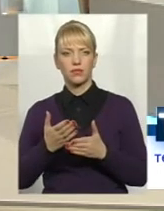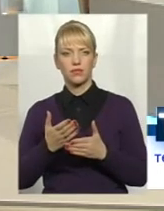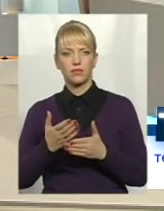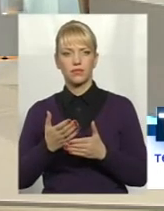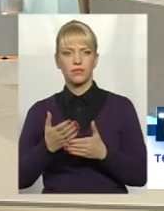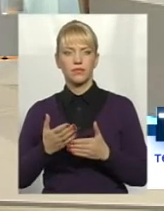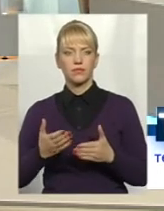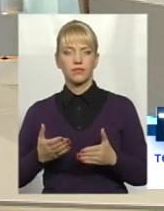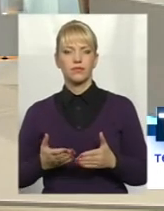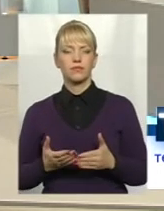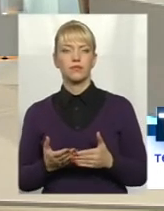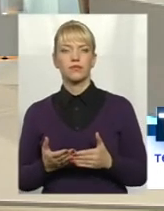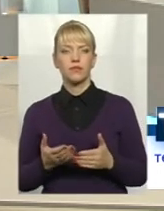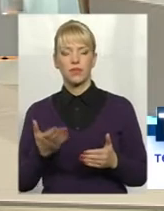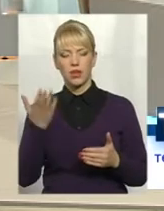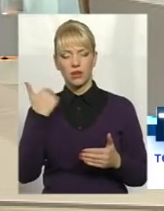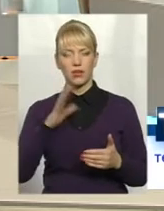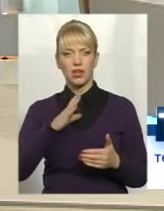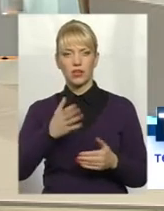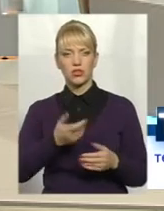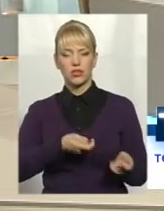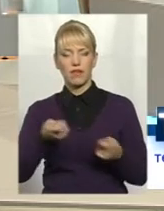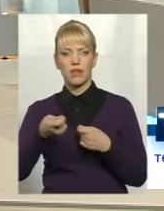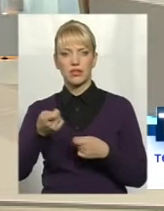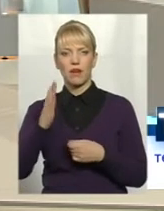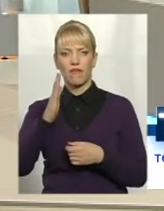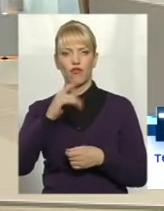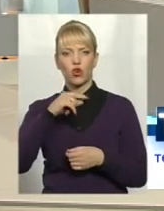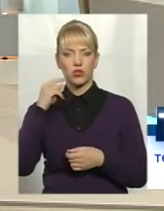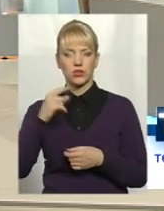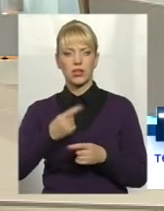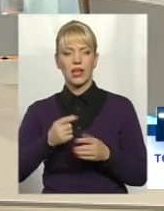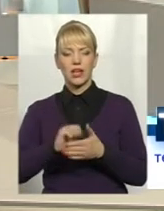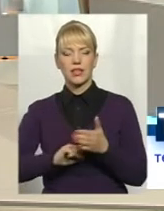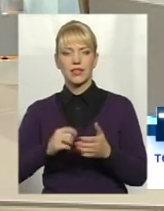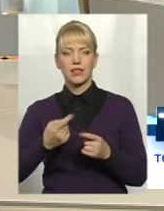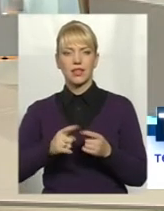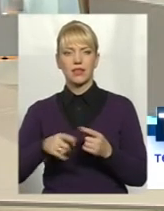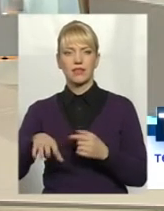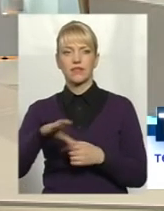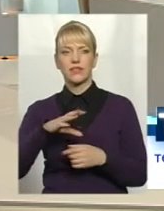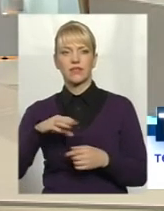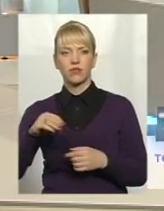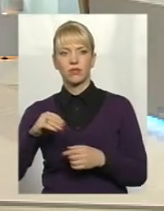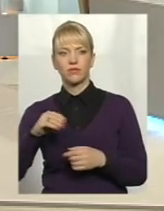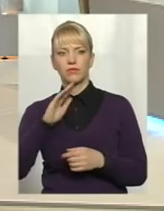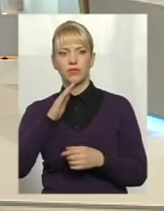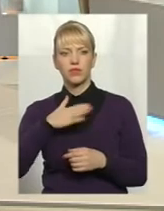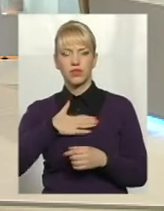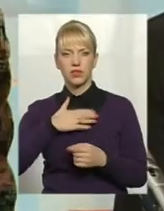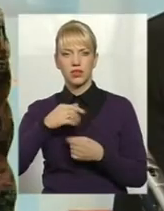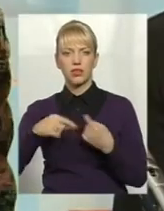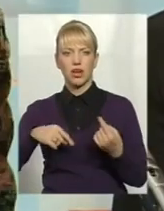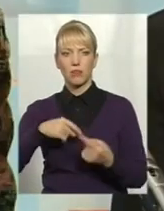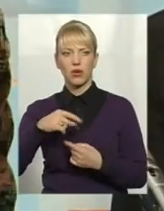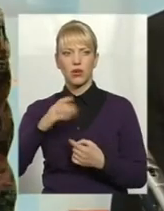завозили в Росію. І з-за цього всього наш обмежень з